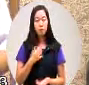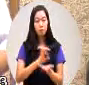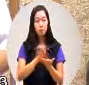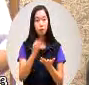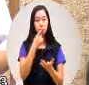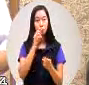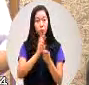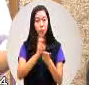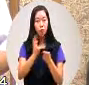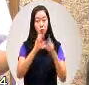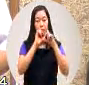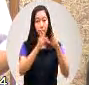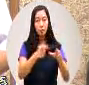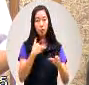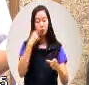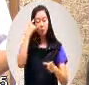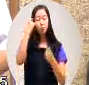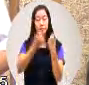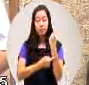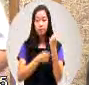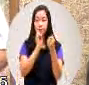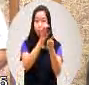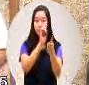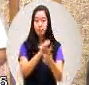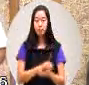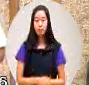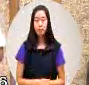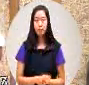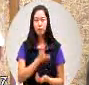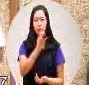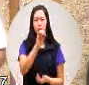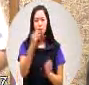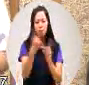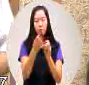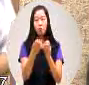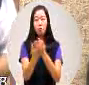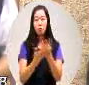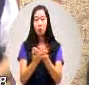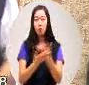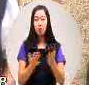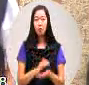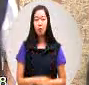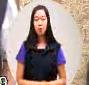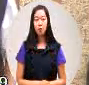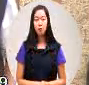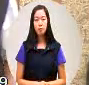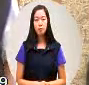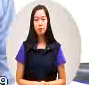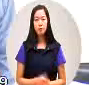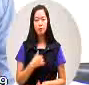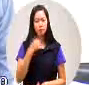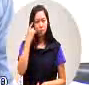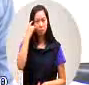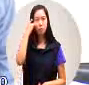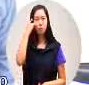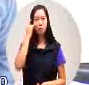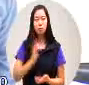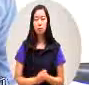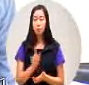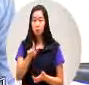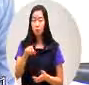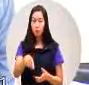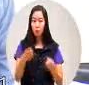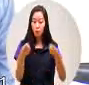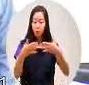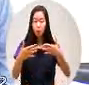三十秒跟你回答一下我的看法好吗不要看法了有没有跟他沟通就好了请坐下那个我是觉得既然发